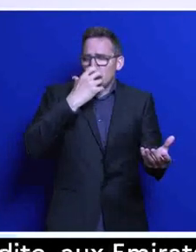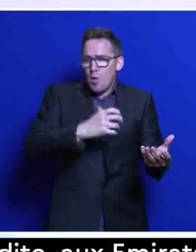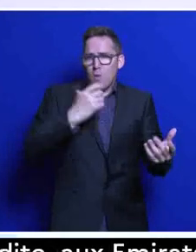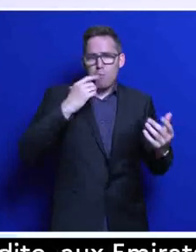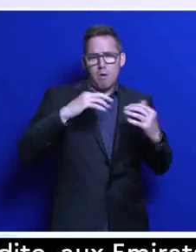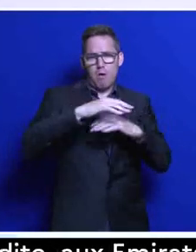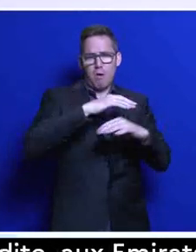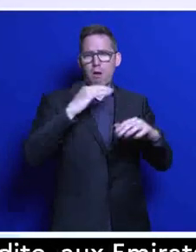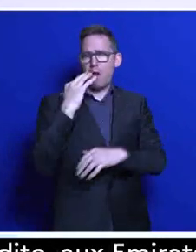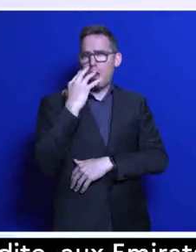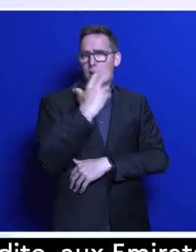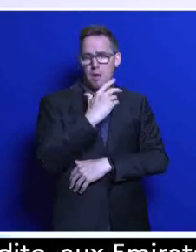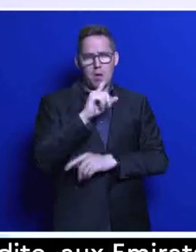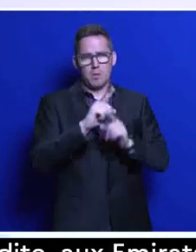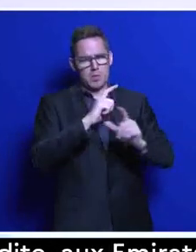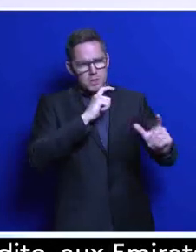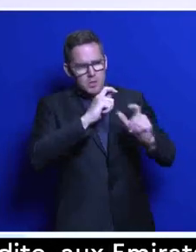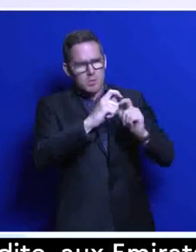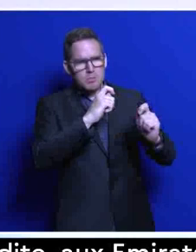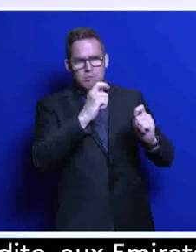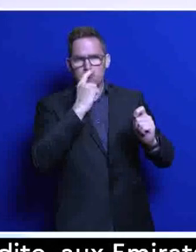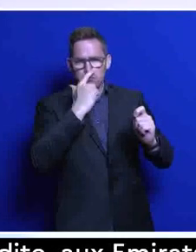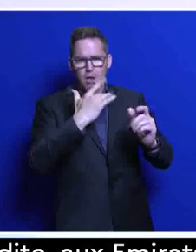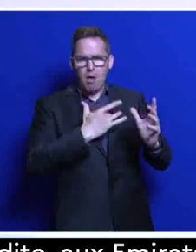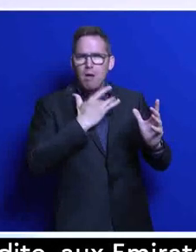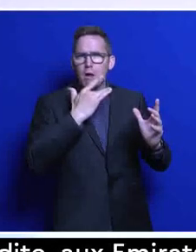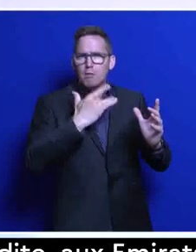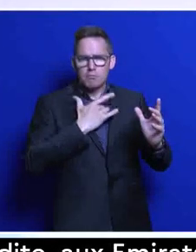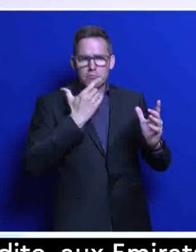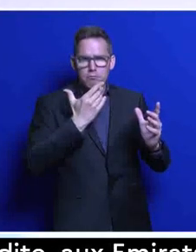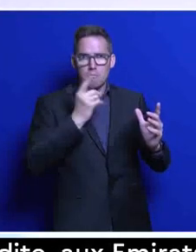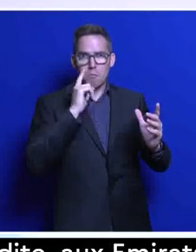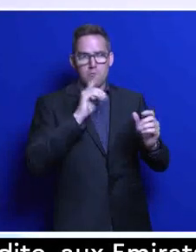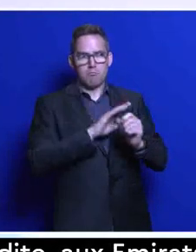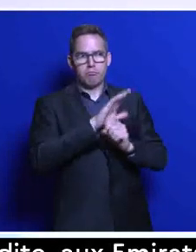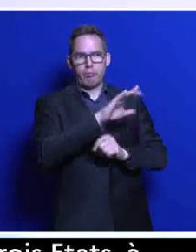pour les discussions très constructives que nous avons eues à l'occasion de ce déplacement.